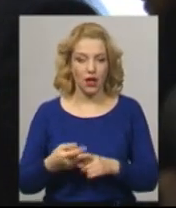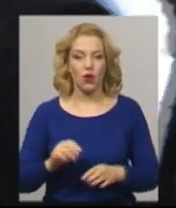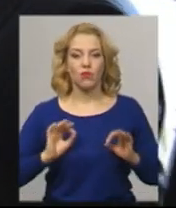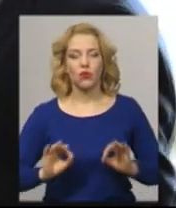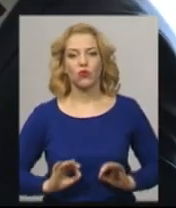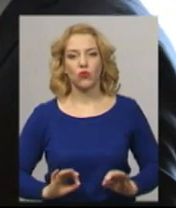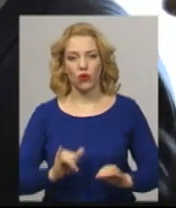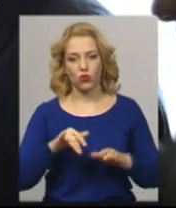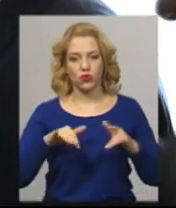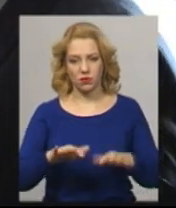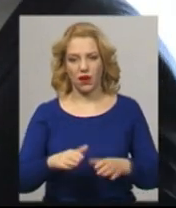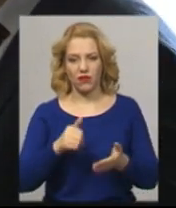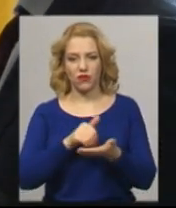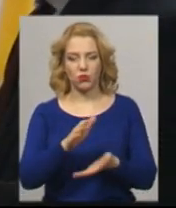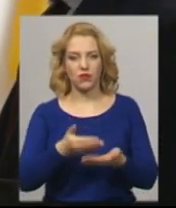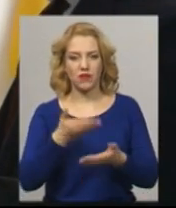коментарів на камеру.